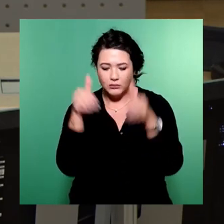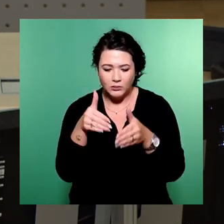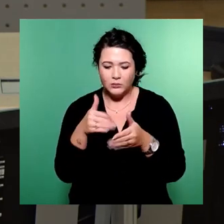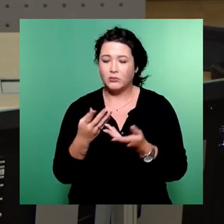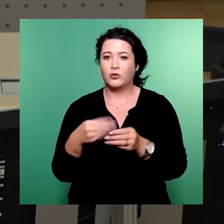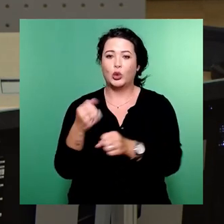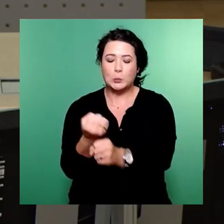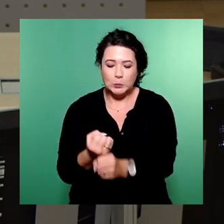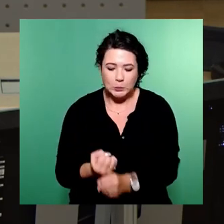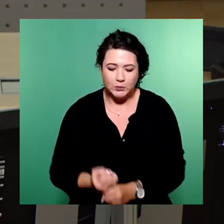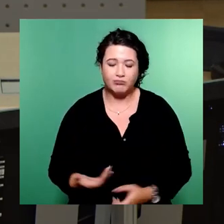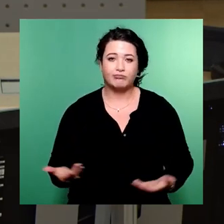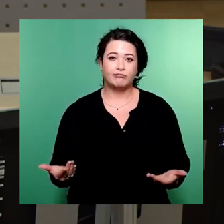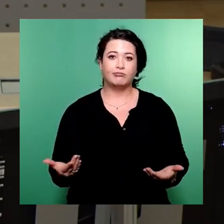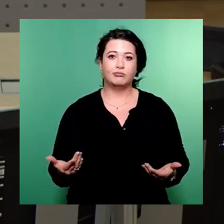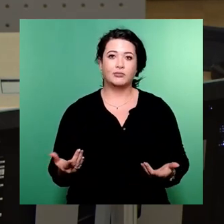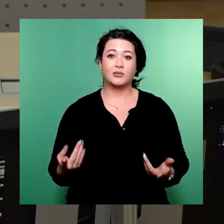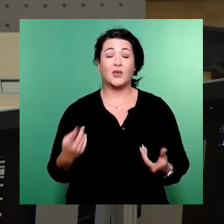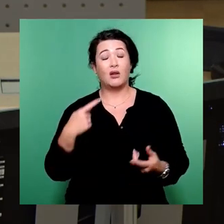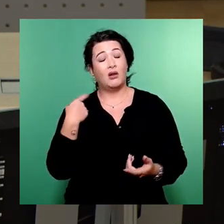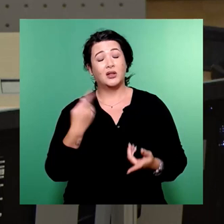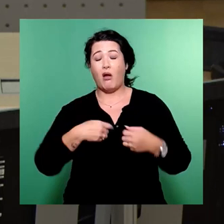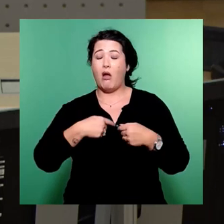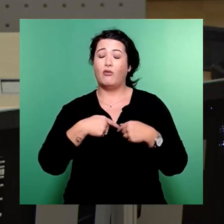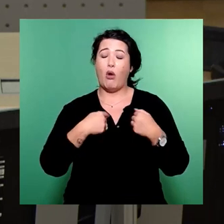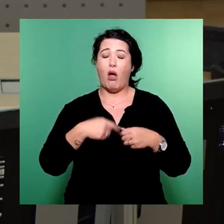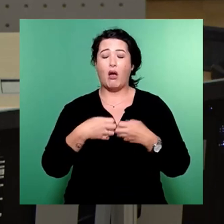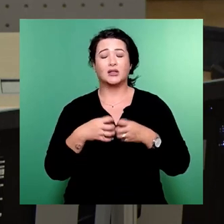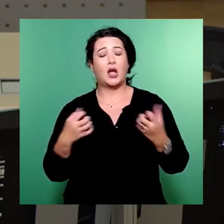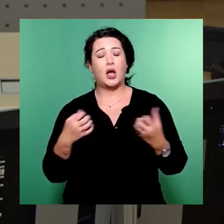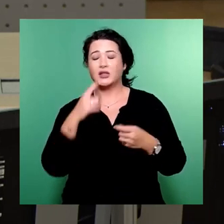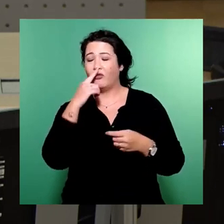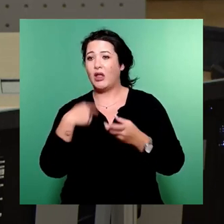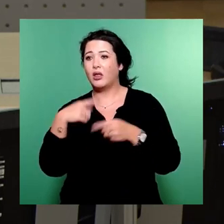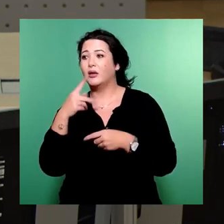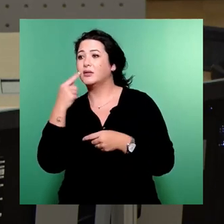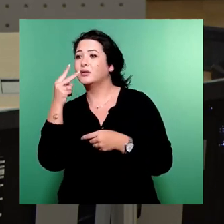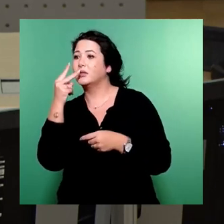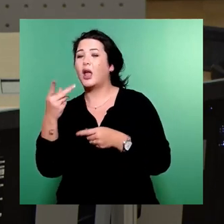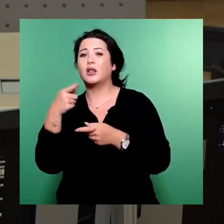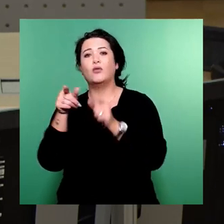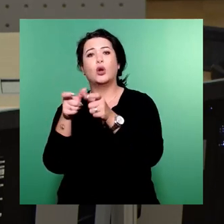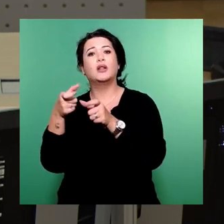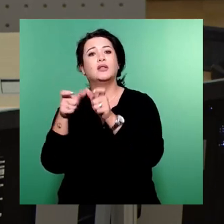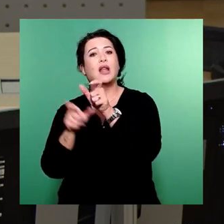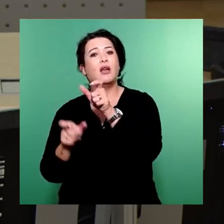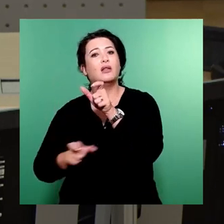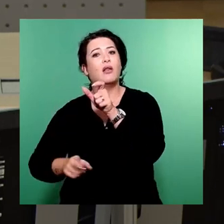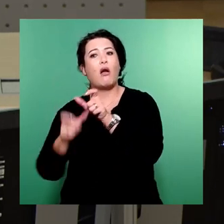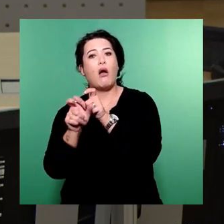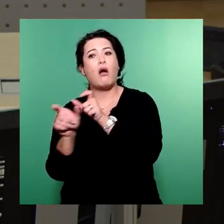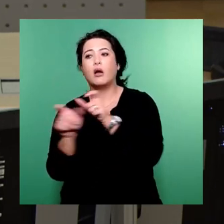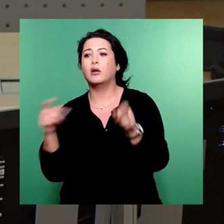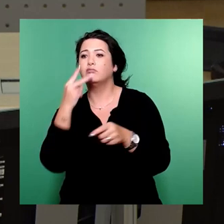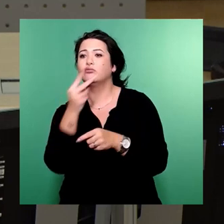Es ist auch herzzerreißend, wenn man eure Dichter, eure Künstler sieht. Sie leben in der Welt wie Fremdlinge im eigenen